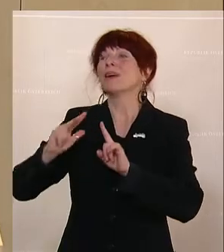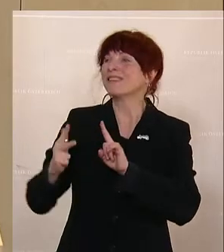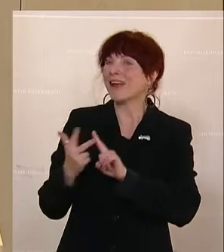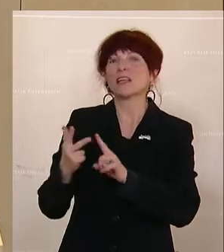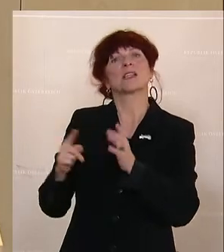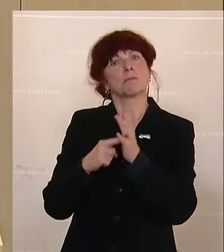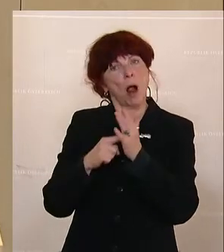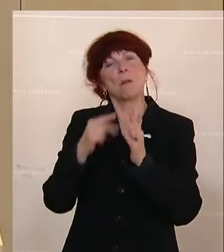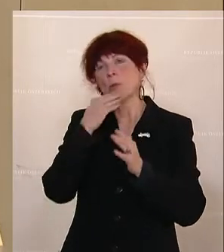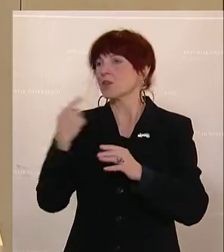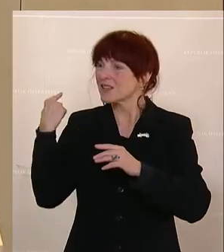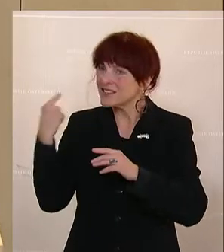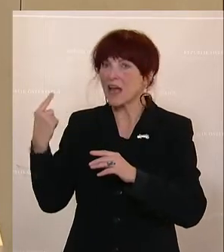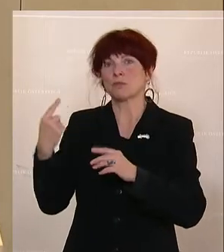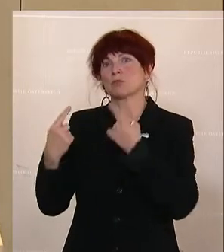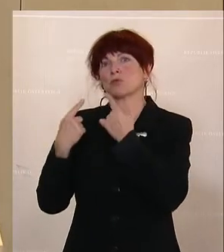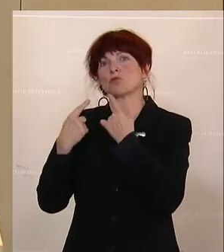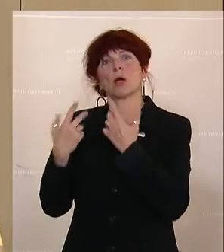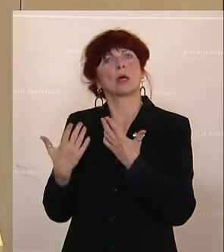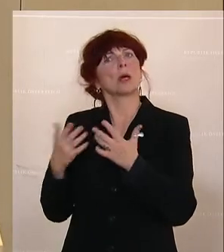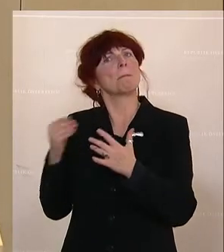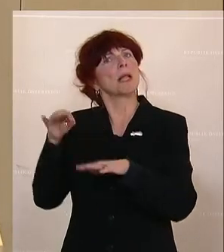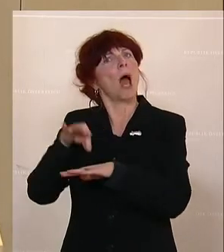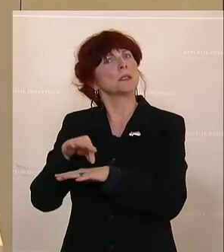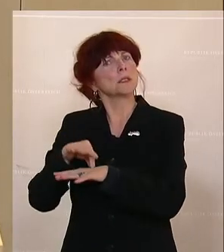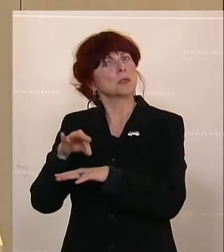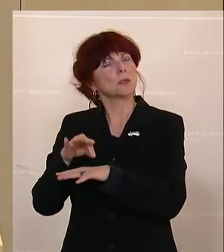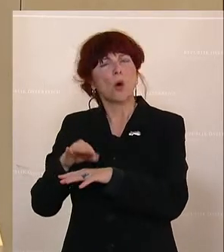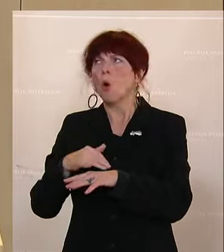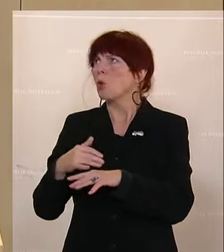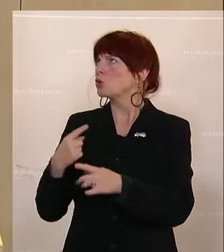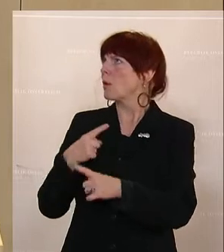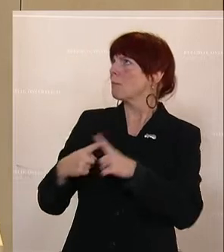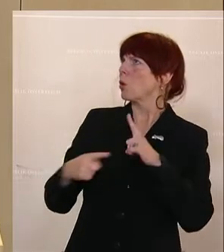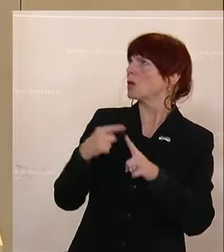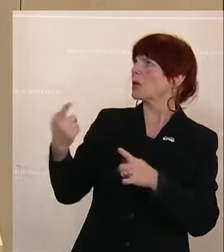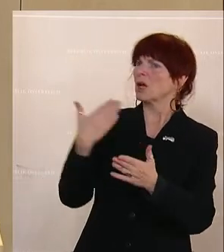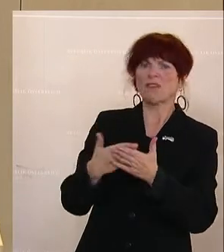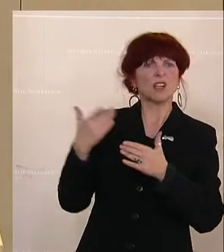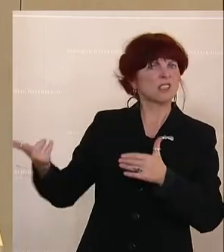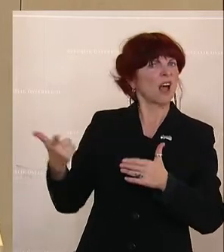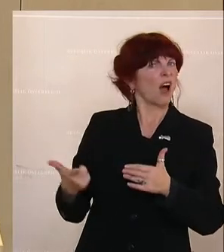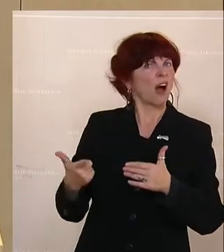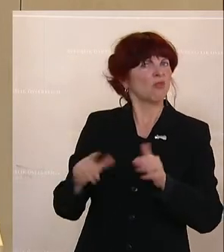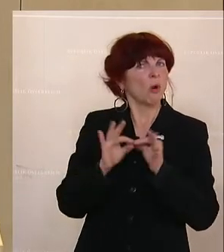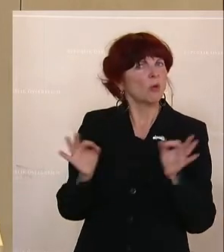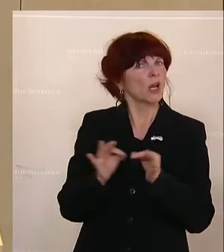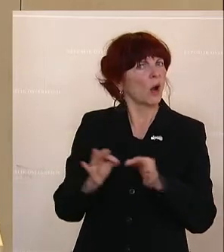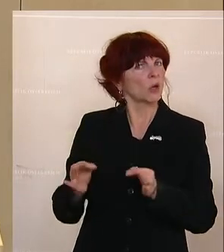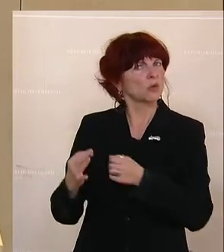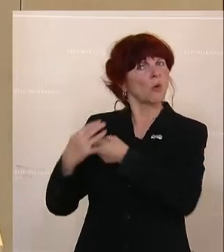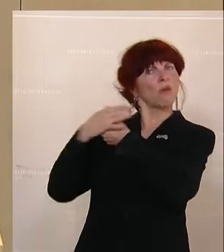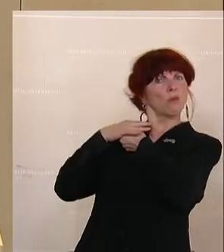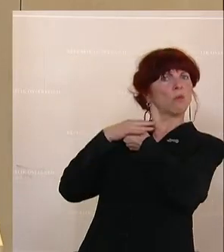bestimmen und mit ihrem Arzt und fühlt sich auch angesichts der Politik hier und der Sprache, die hier Eingang gefunden haben, unter Druck